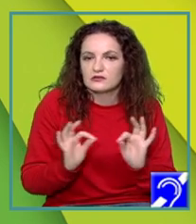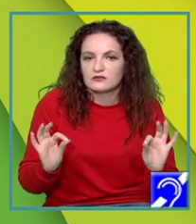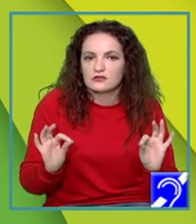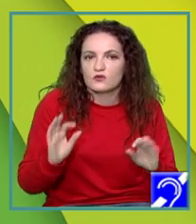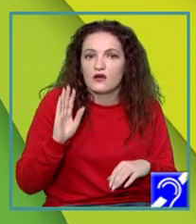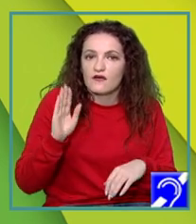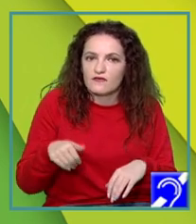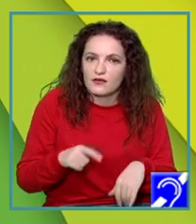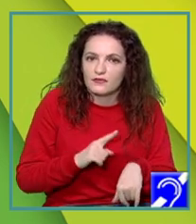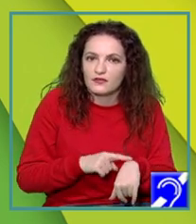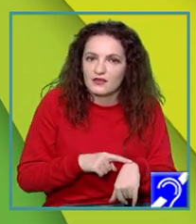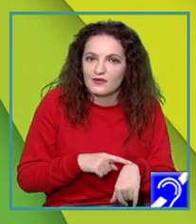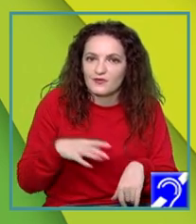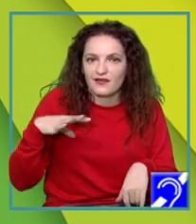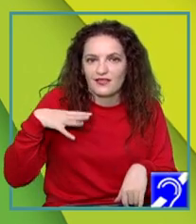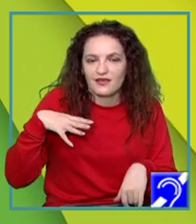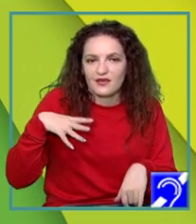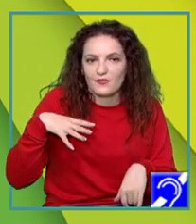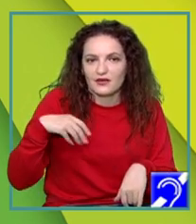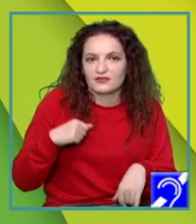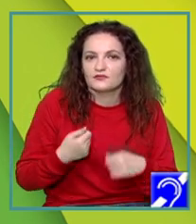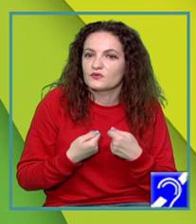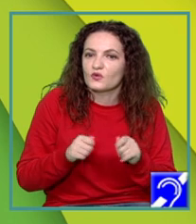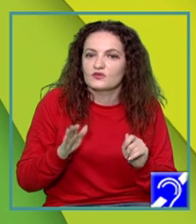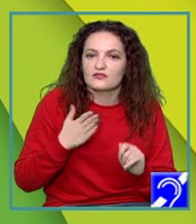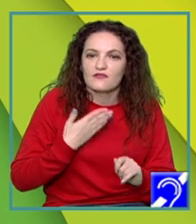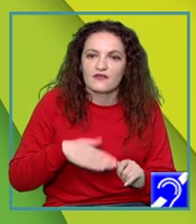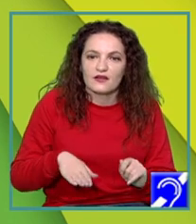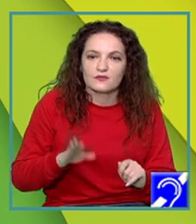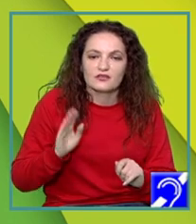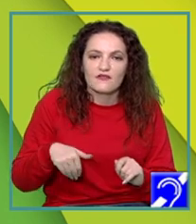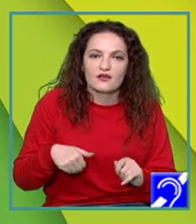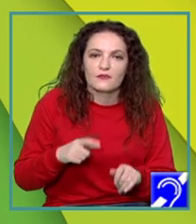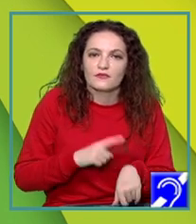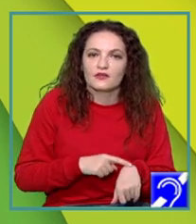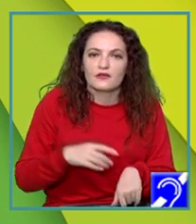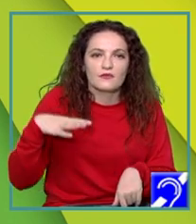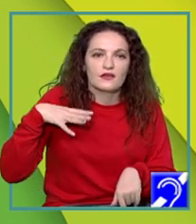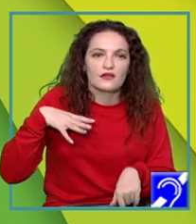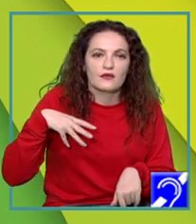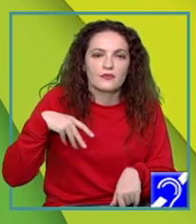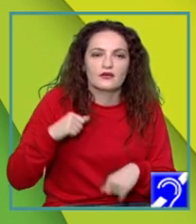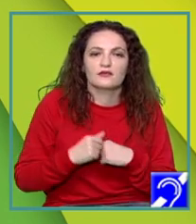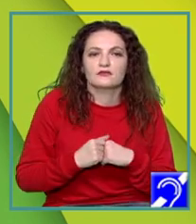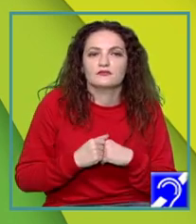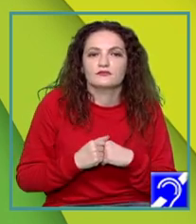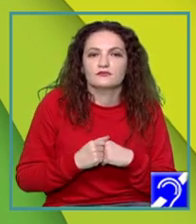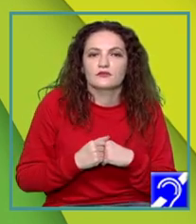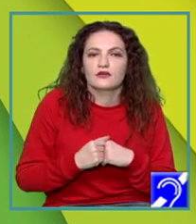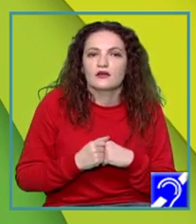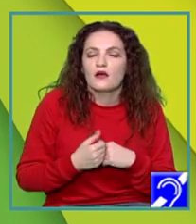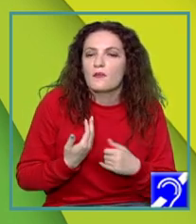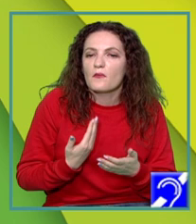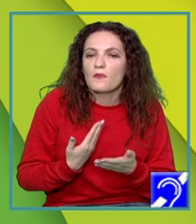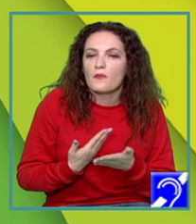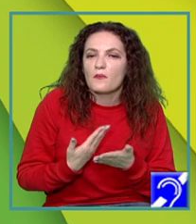avea timp liber pentru că asta ne dorim cu toții, să avem timp liber, să avem timp liber, astfel încât să nu ne neglijăm